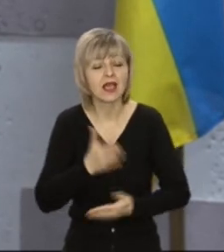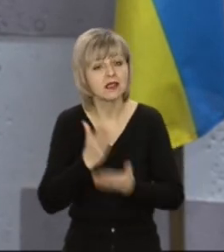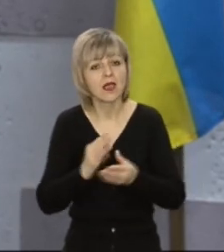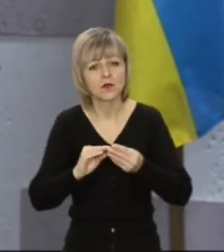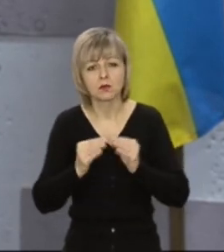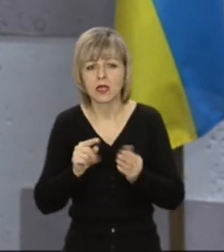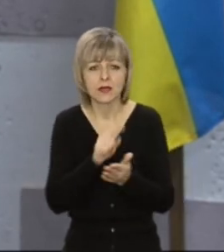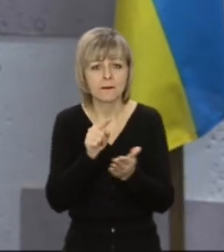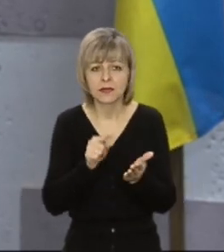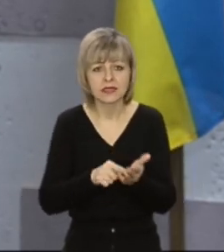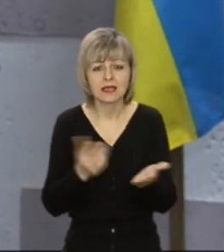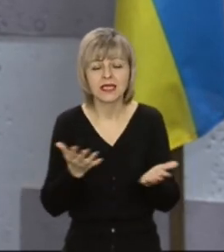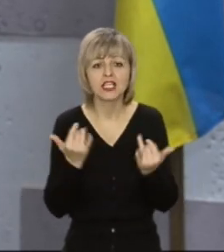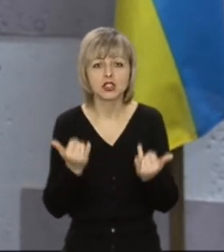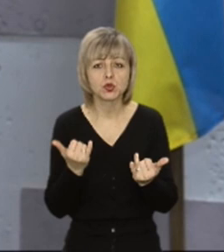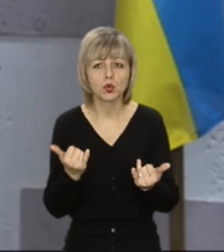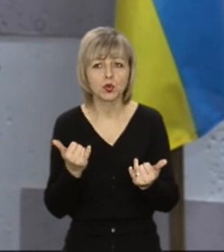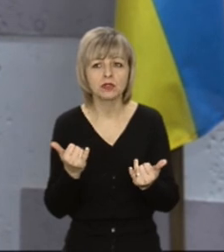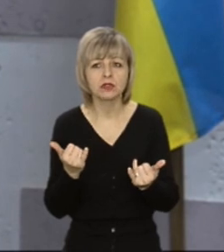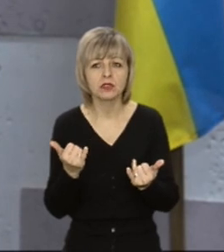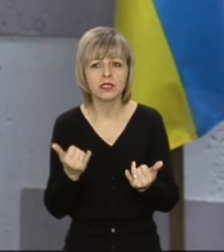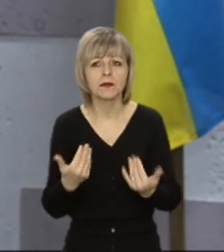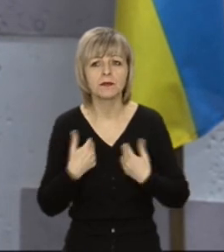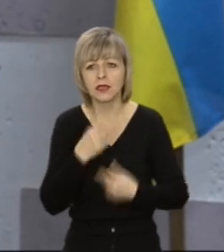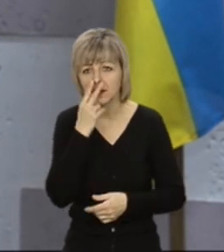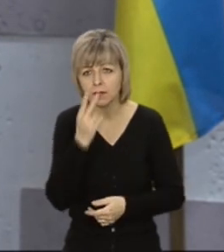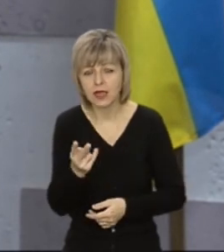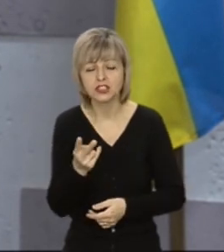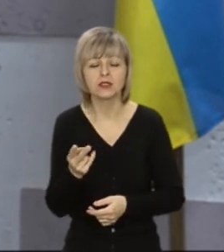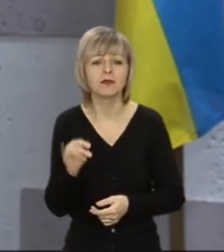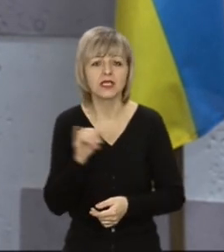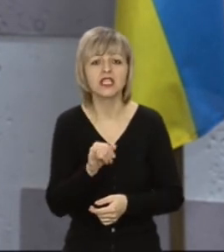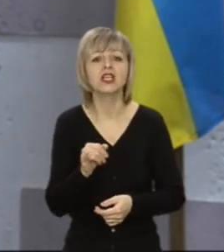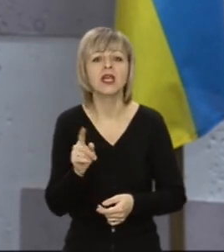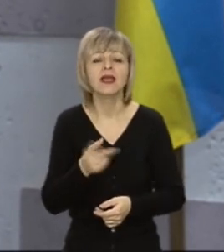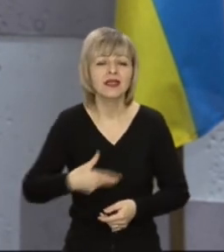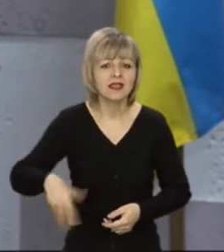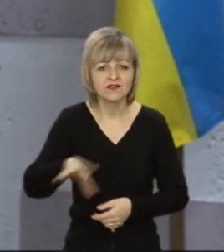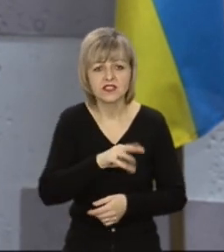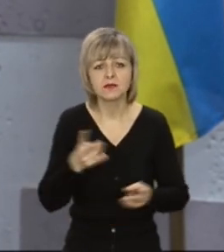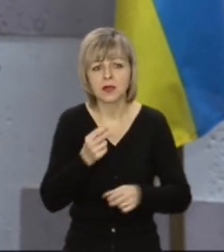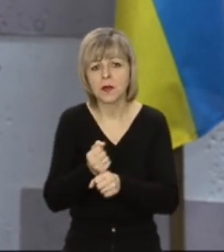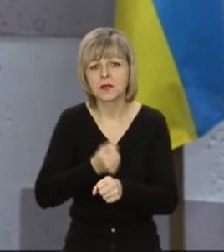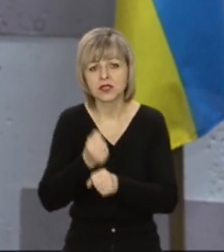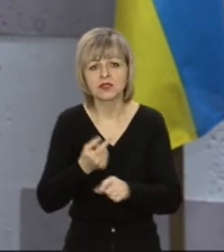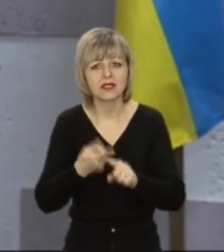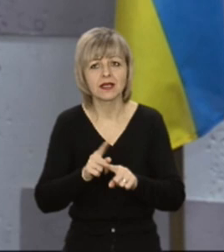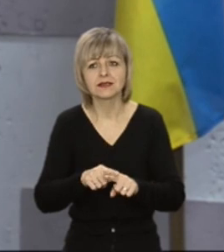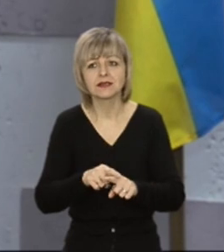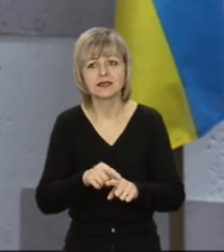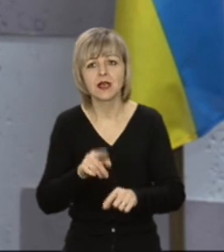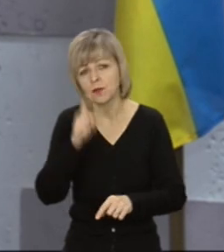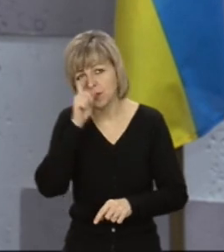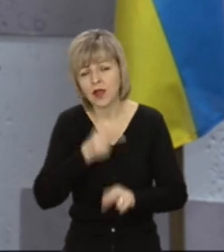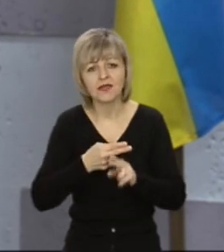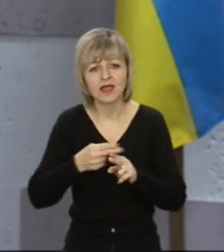проблемні питання, які сьогодні ми бачимо і над якими потрібно всім нам разом працювати. Це, безперечно, найперша якість